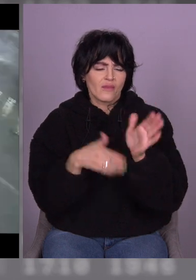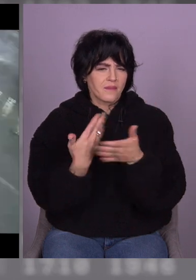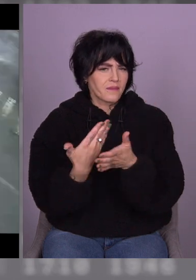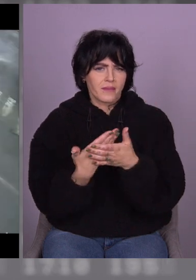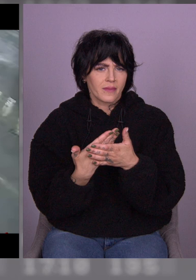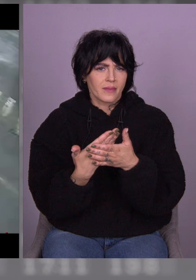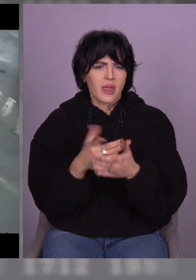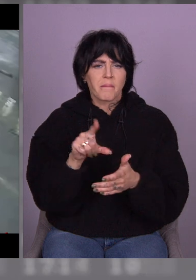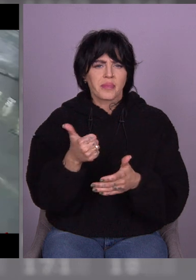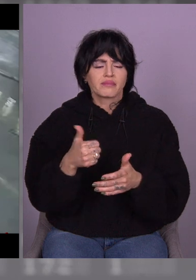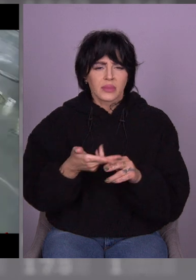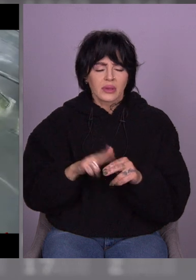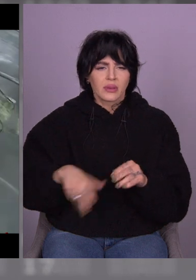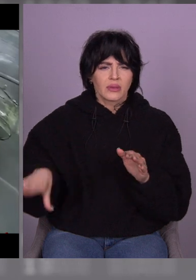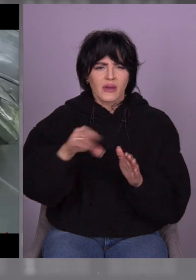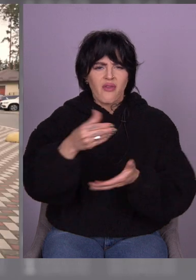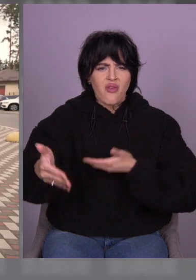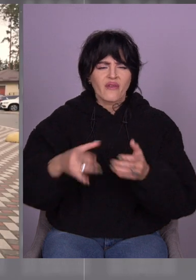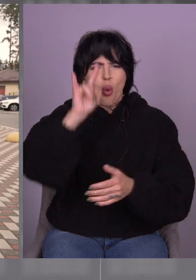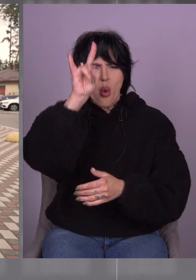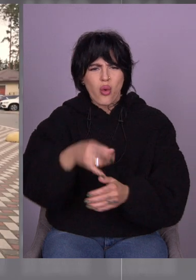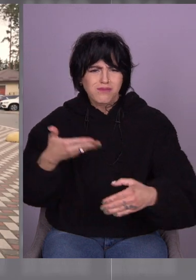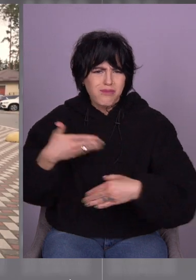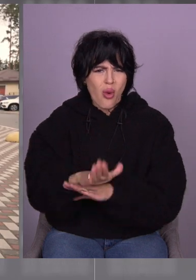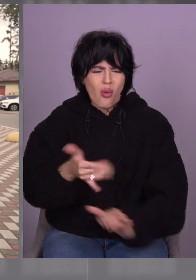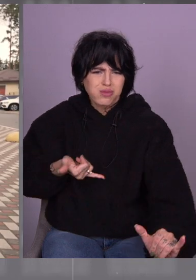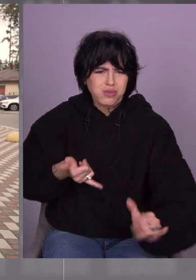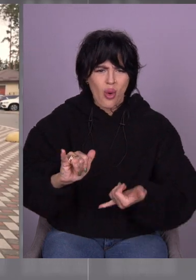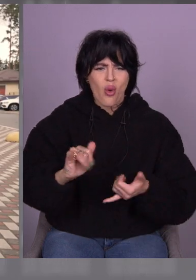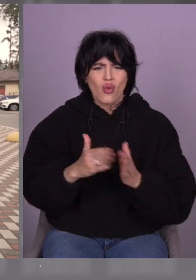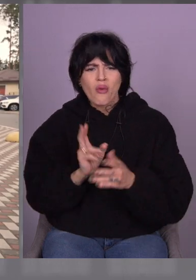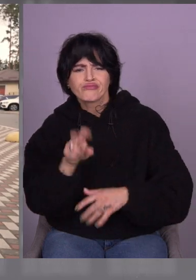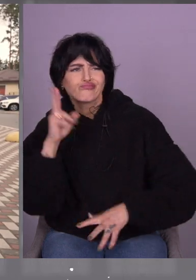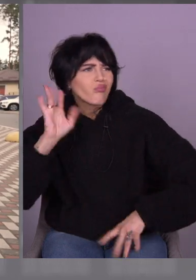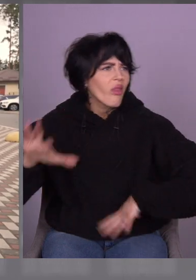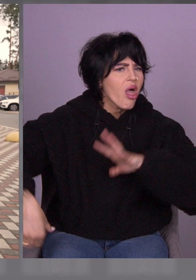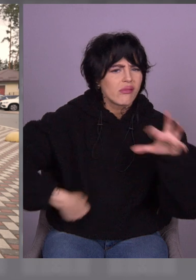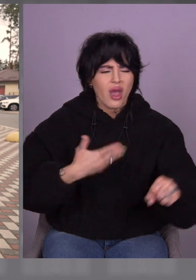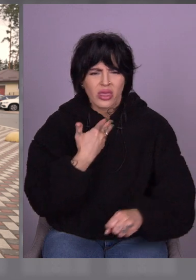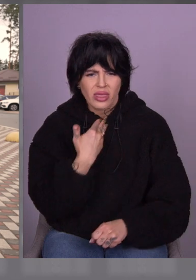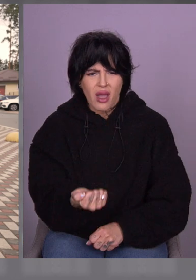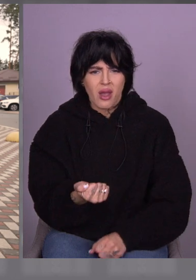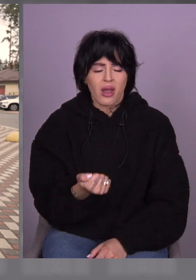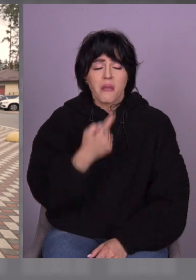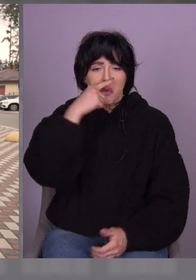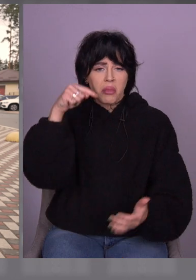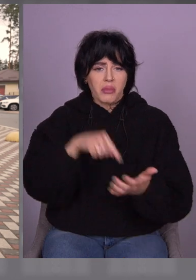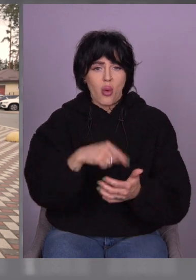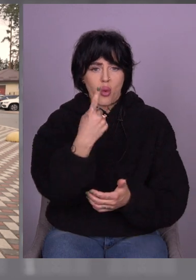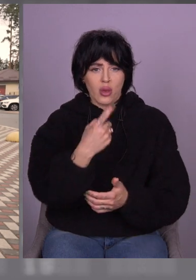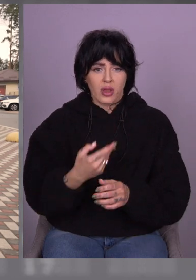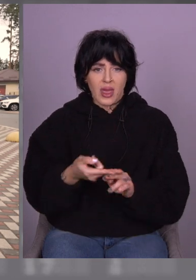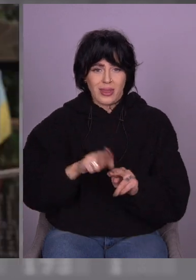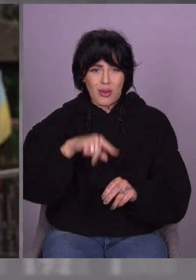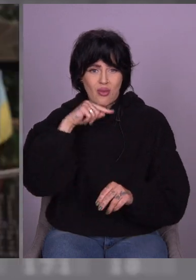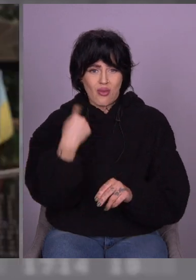Перші залазять, вибивають вікна і заходять у будинки, а один до нас на балкон